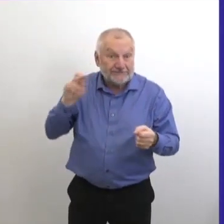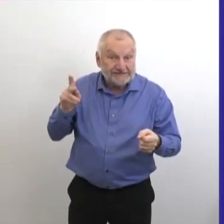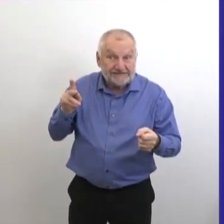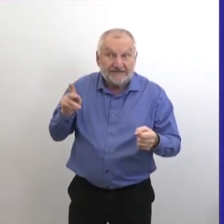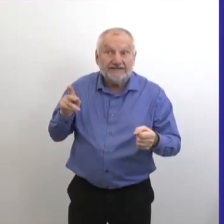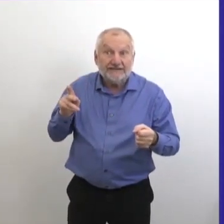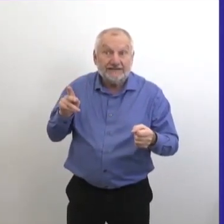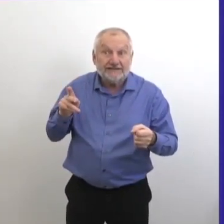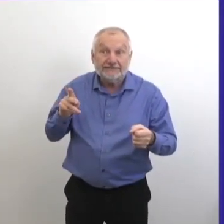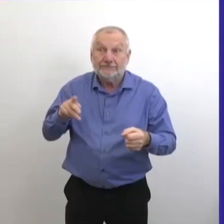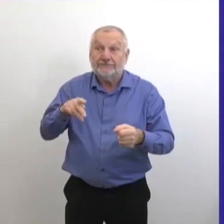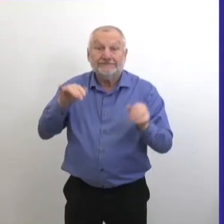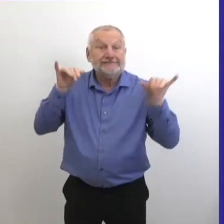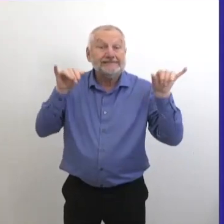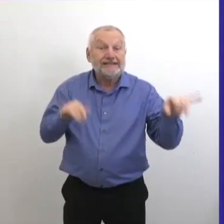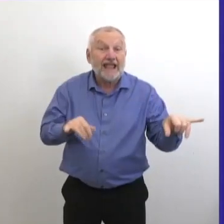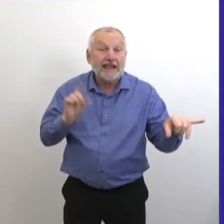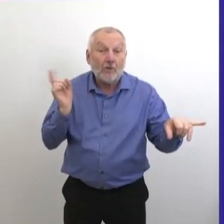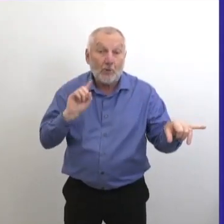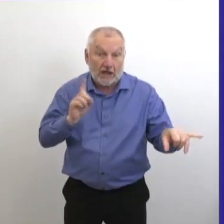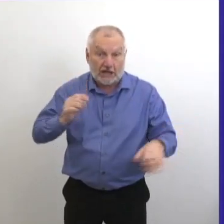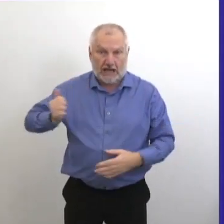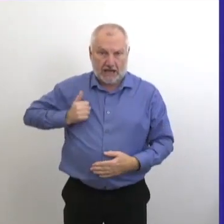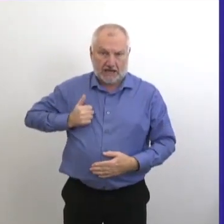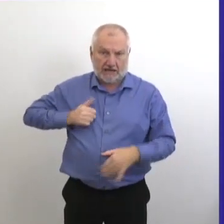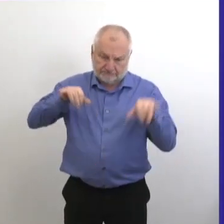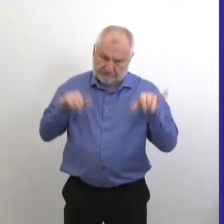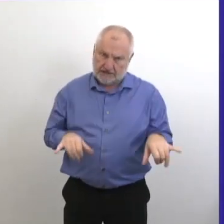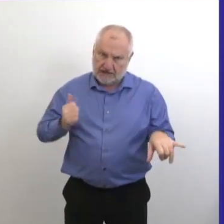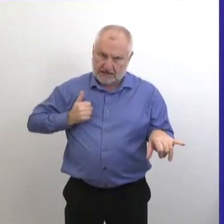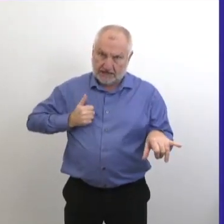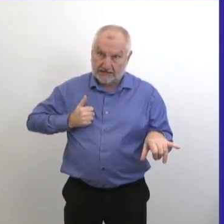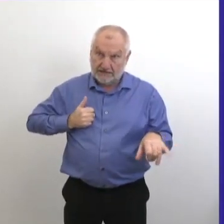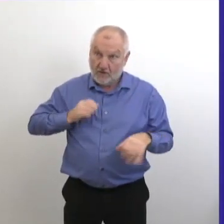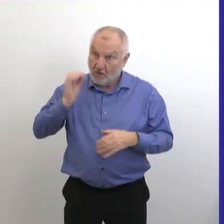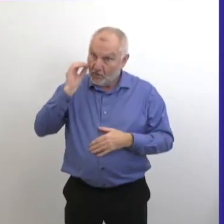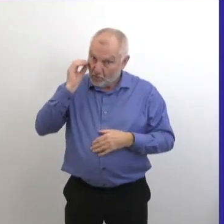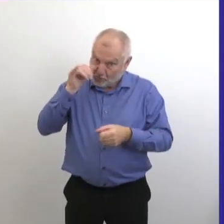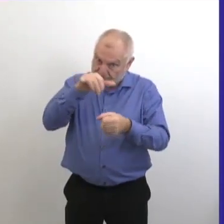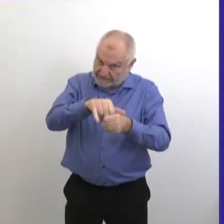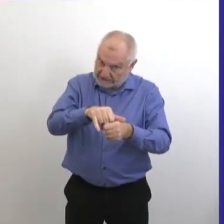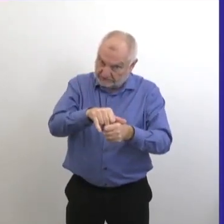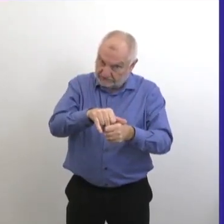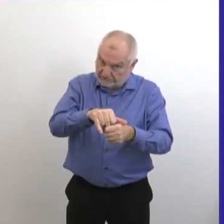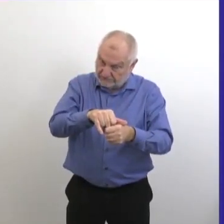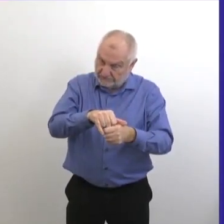maladie grave, c'est de rester au Canada. Et pour le moment, restez chez vous, autant que possible.